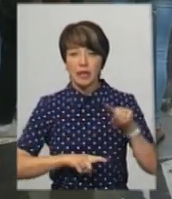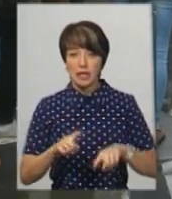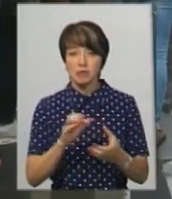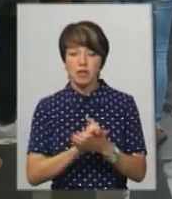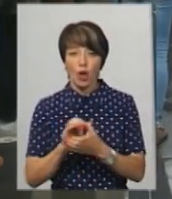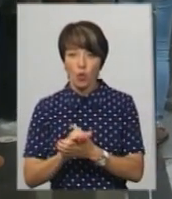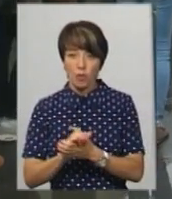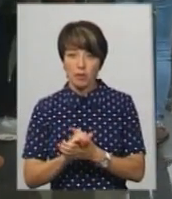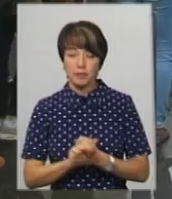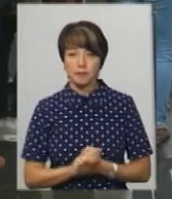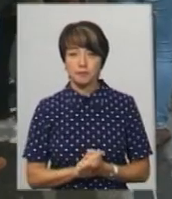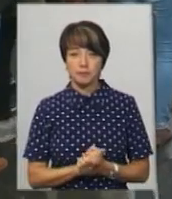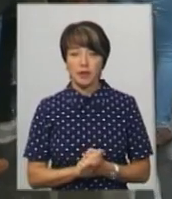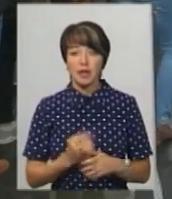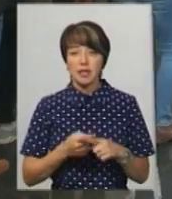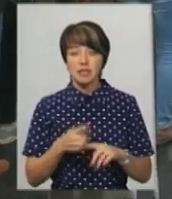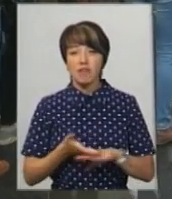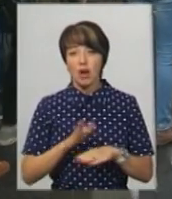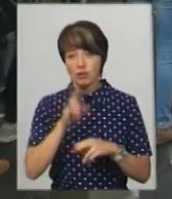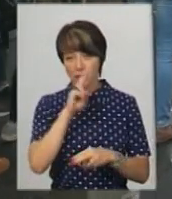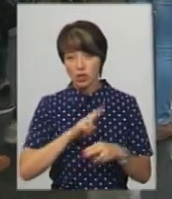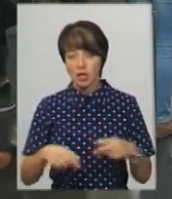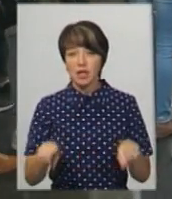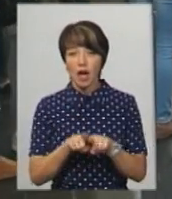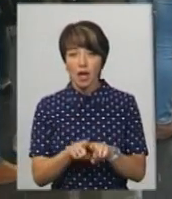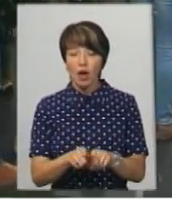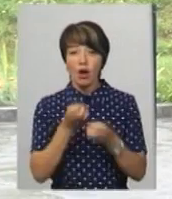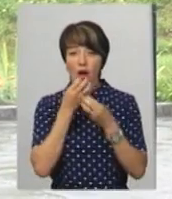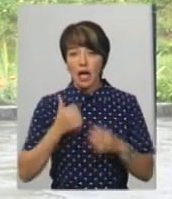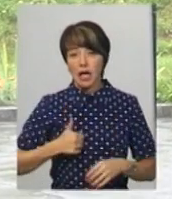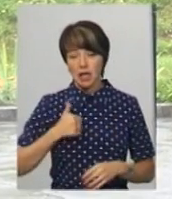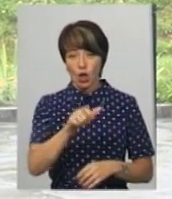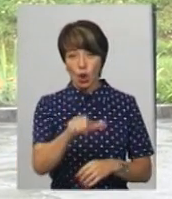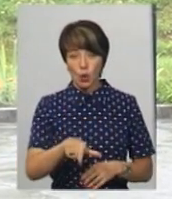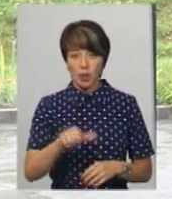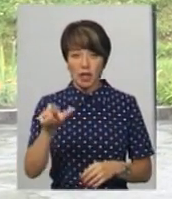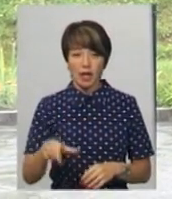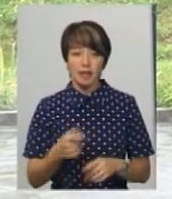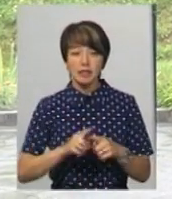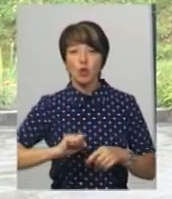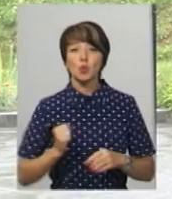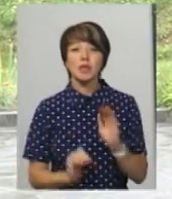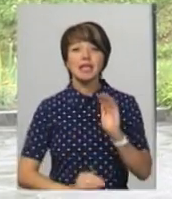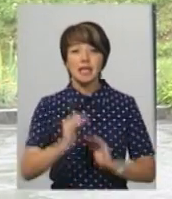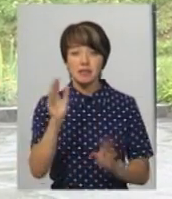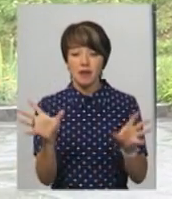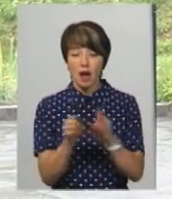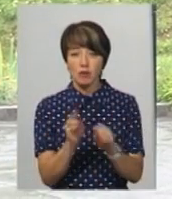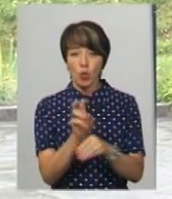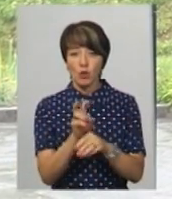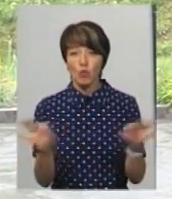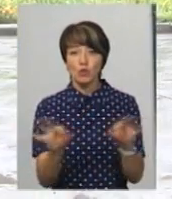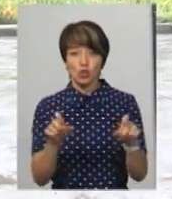знайомим. Це важко втрачати таких гідних людей. Андрій Шамрай – друг дитинства Сергія. Вони ходили разом до